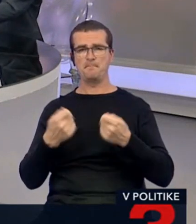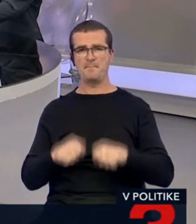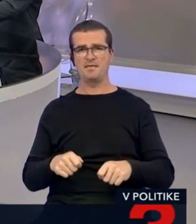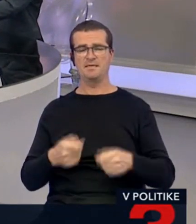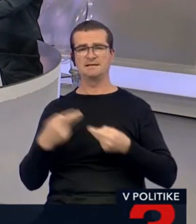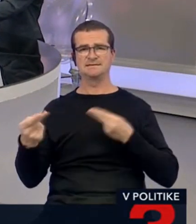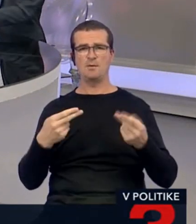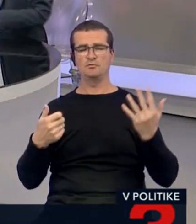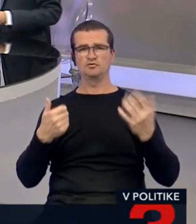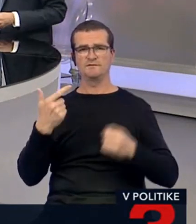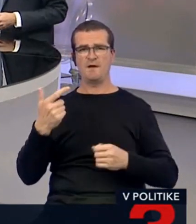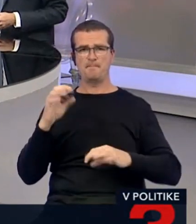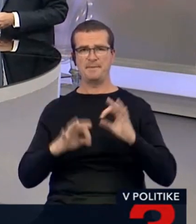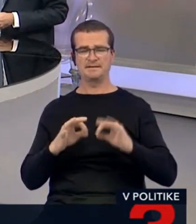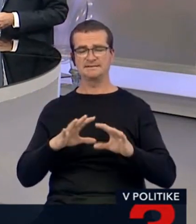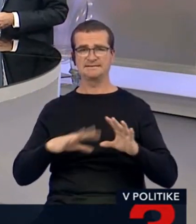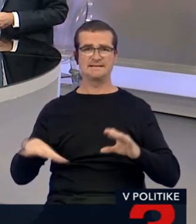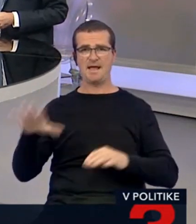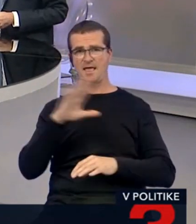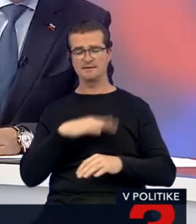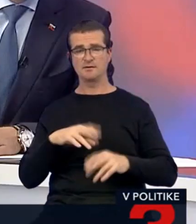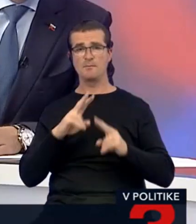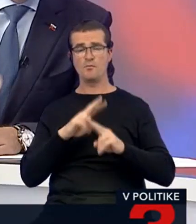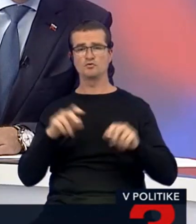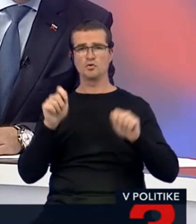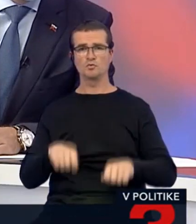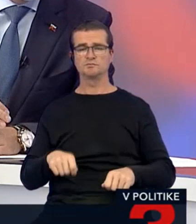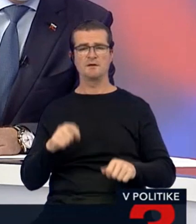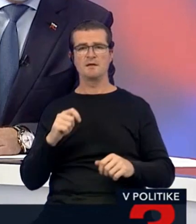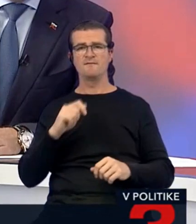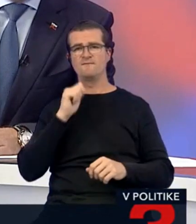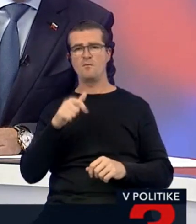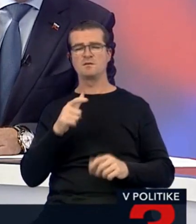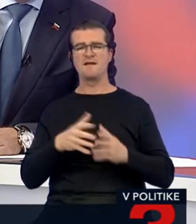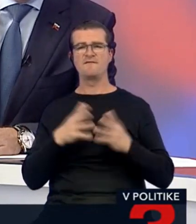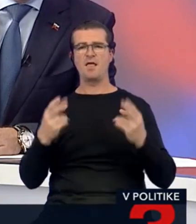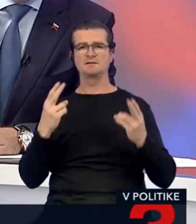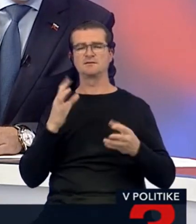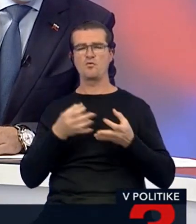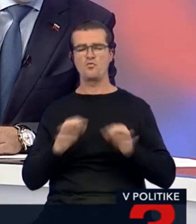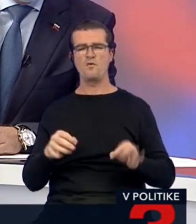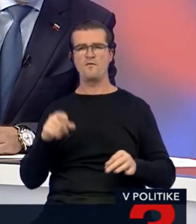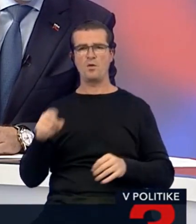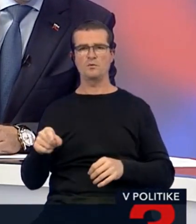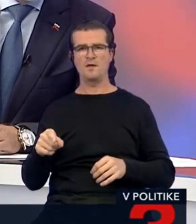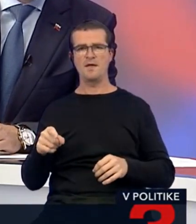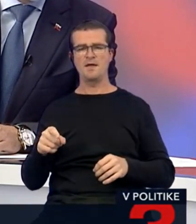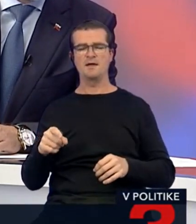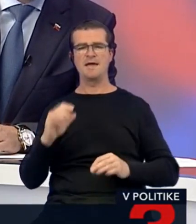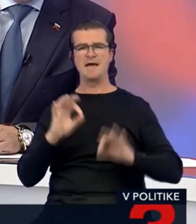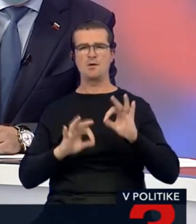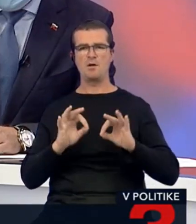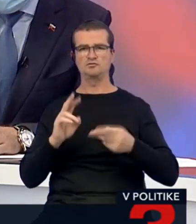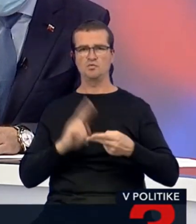lebo zásob je 62% celého trhu, sa môže rozhodnúť, že nevyužije vôbec také veľké ceny, akomu dovoluje stanoviť